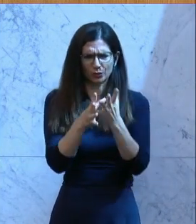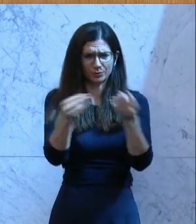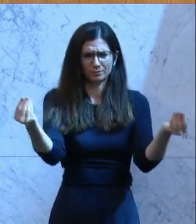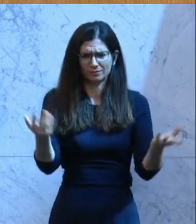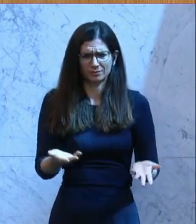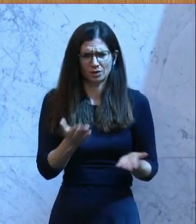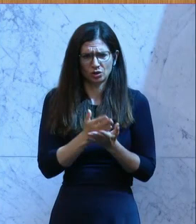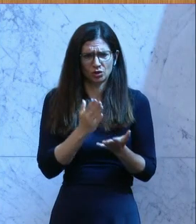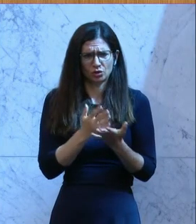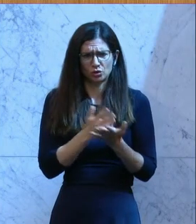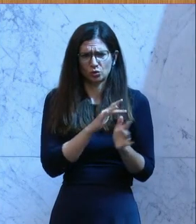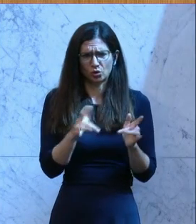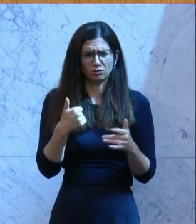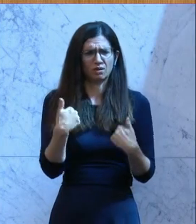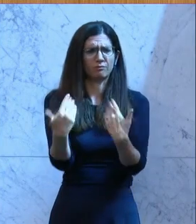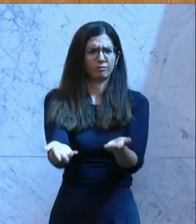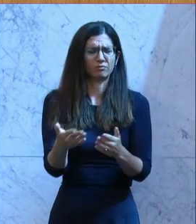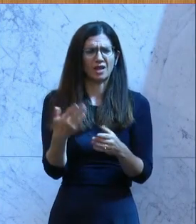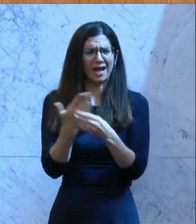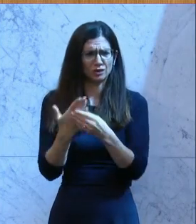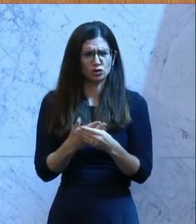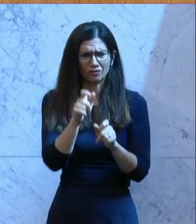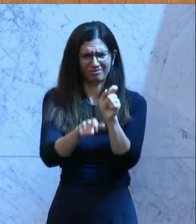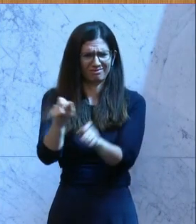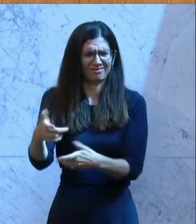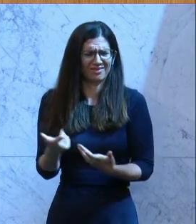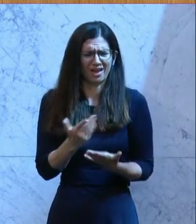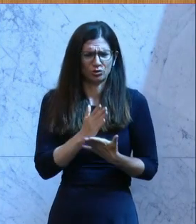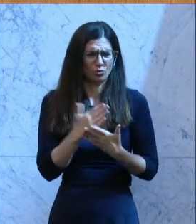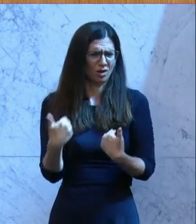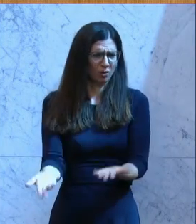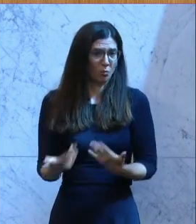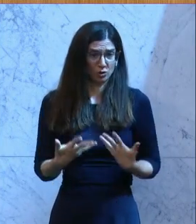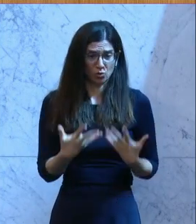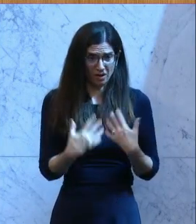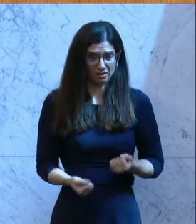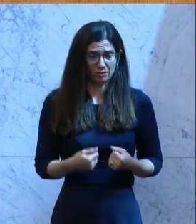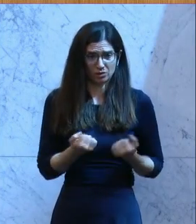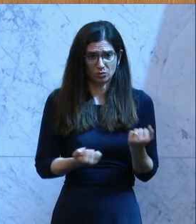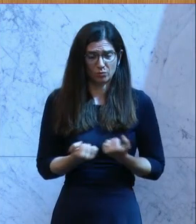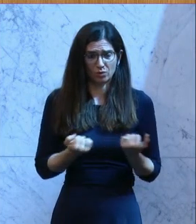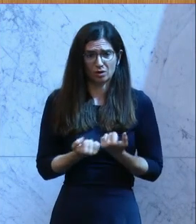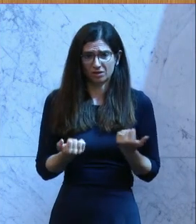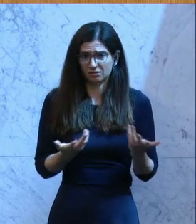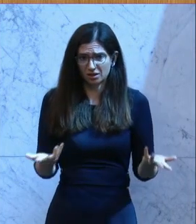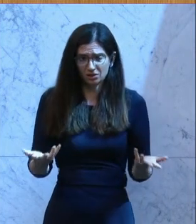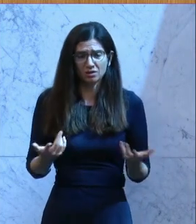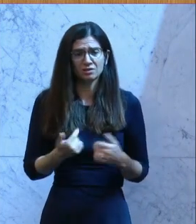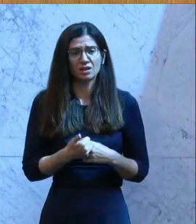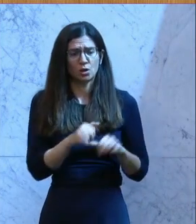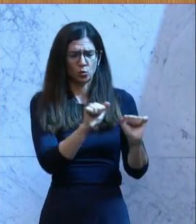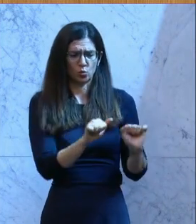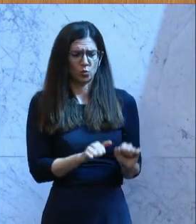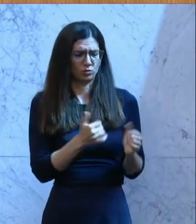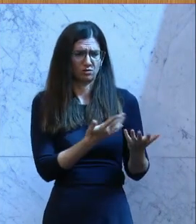Das ist schon bei den Aktionären. Das ist das Ergebnis Ihrer Politik. Die Aktionäre haben das Geld und die